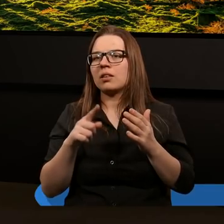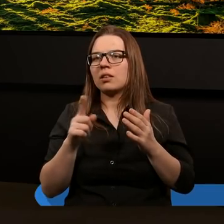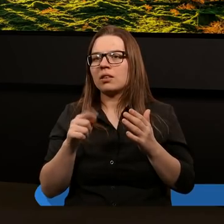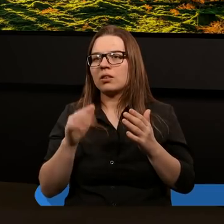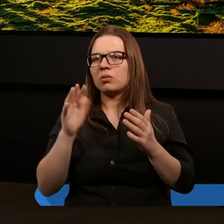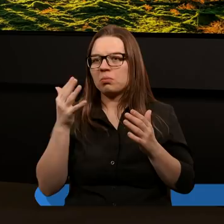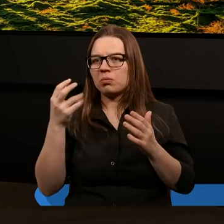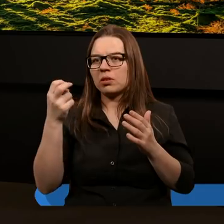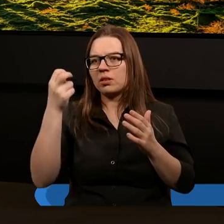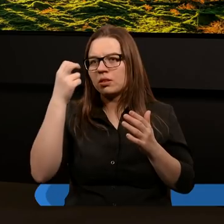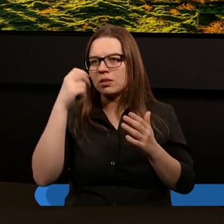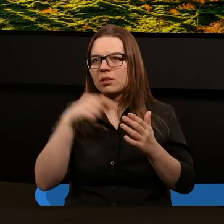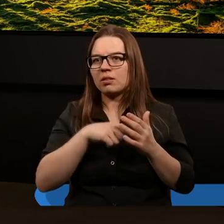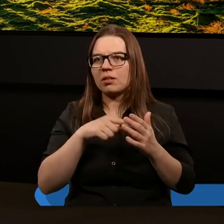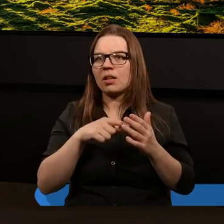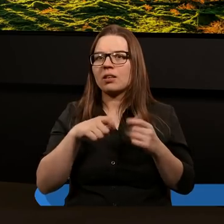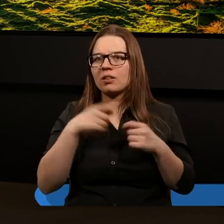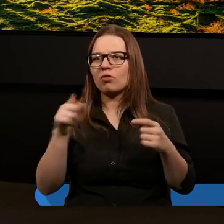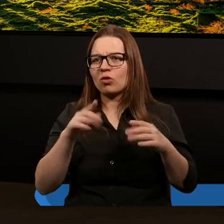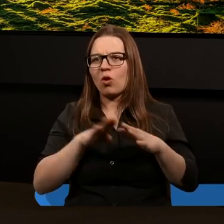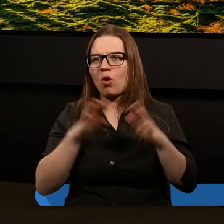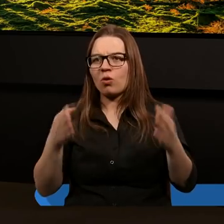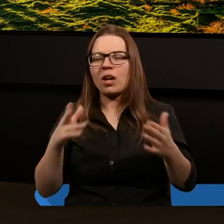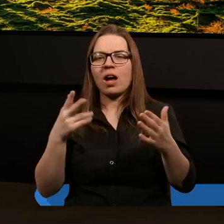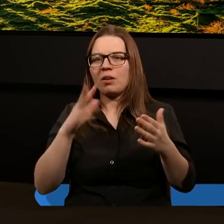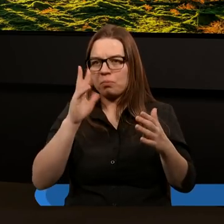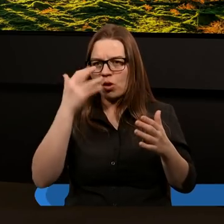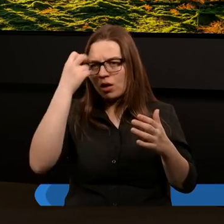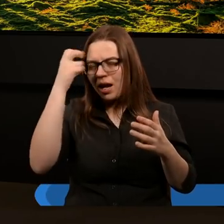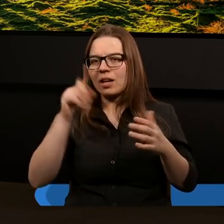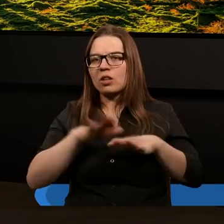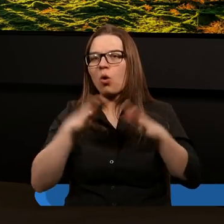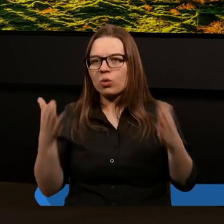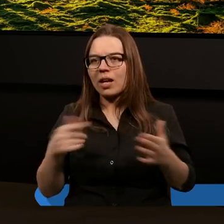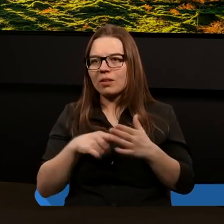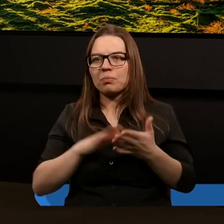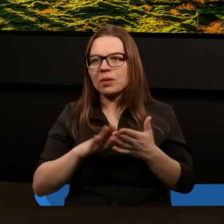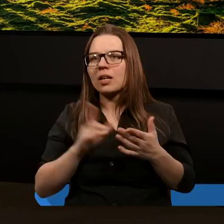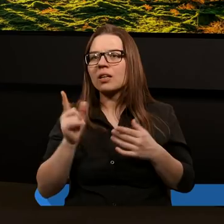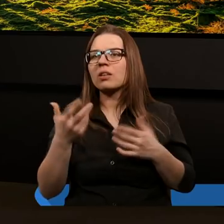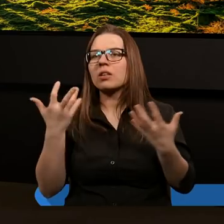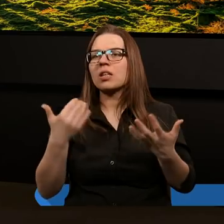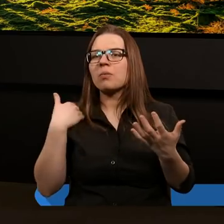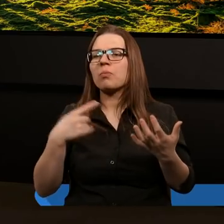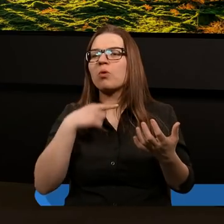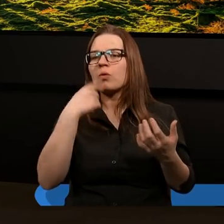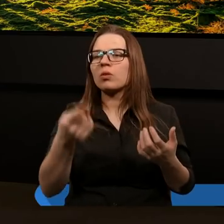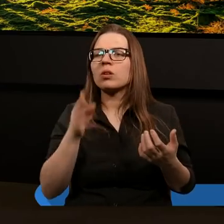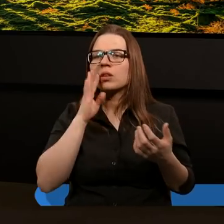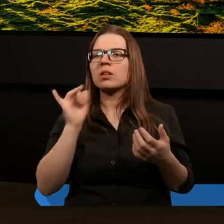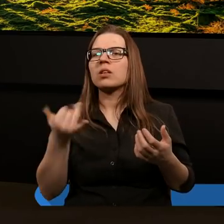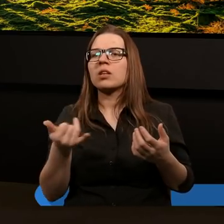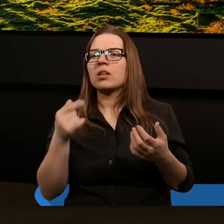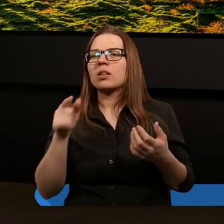piątą pieczęć, która jest związana z ołtarzem, przepraszam, no i szósta właśnie z tymi znakami w przyrodzie. Czy chcielibyśmy powiedzieć jakieś